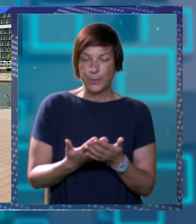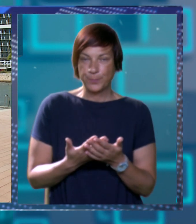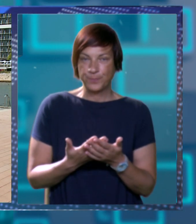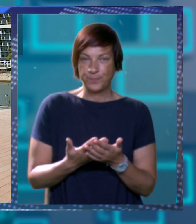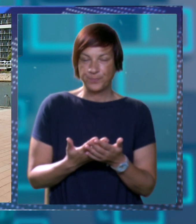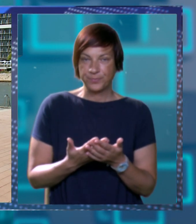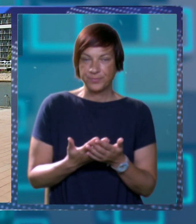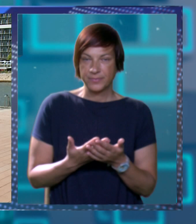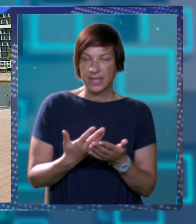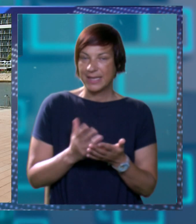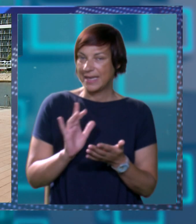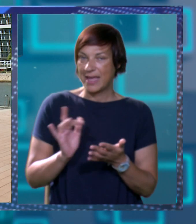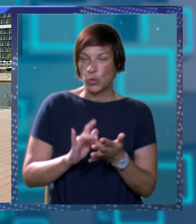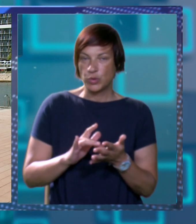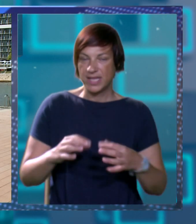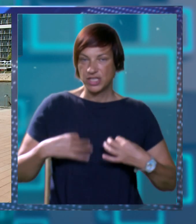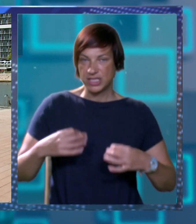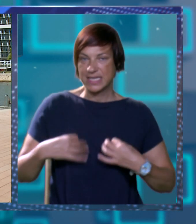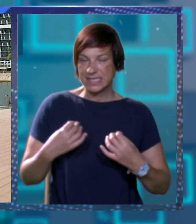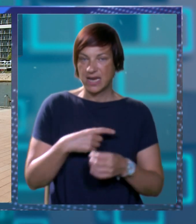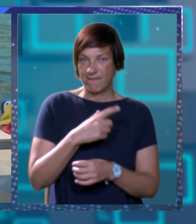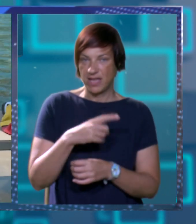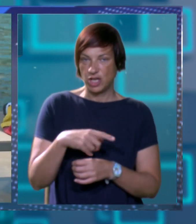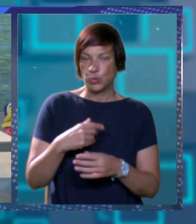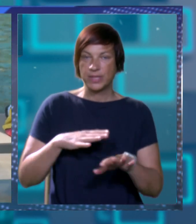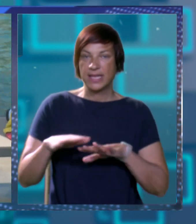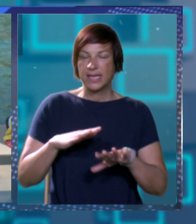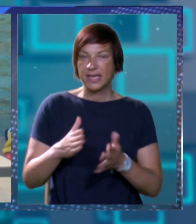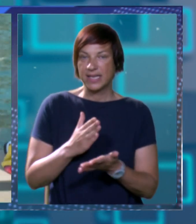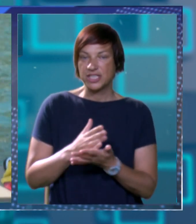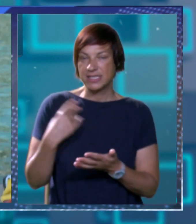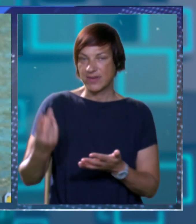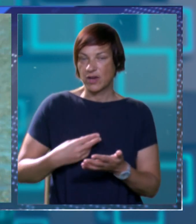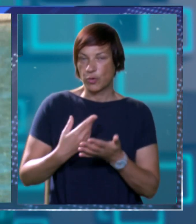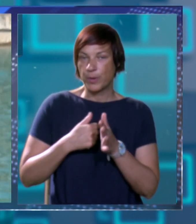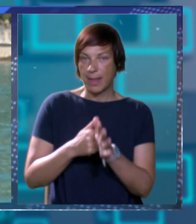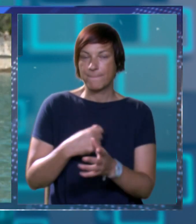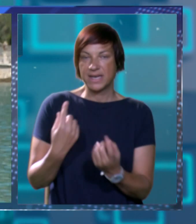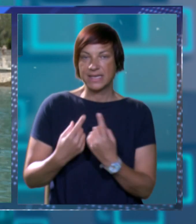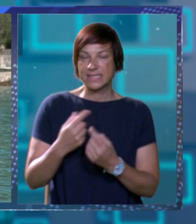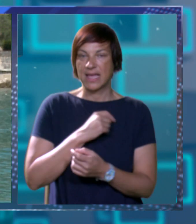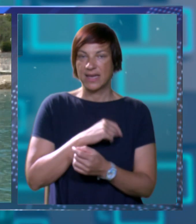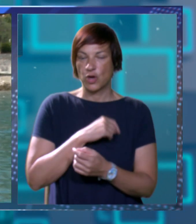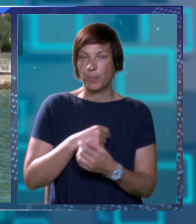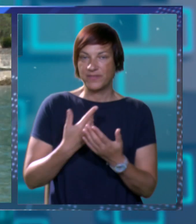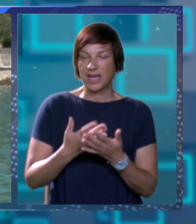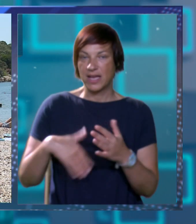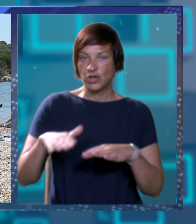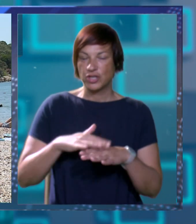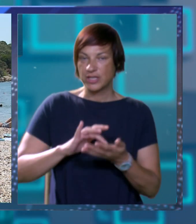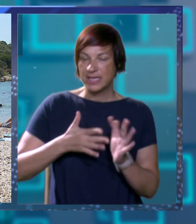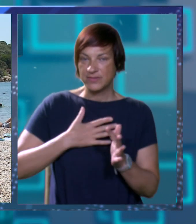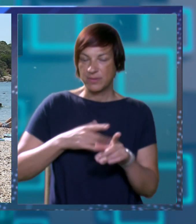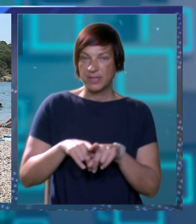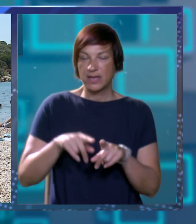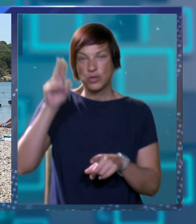to ne utječe na zdravlje ljudi. Građani se svakako pozivaju da prate stanja i obavijesti, a kako dodaje,